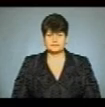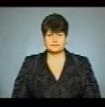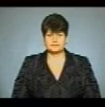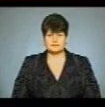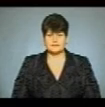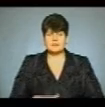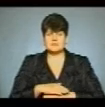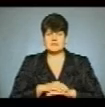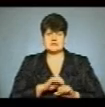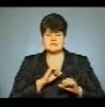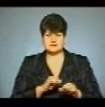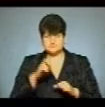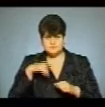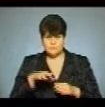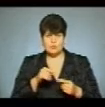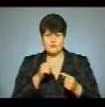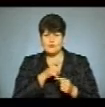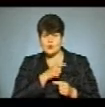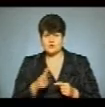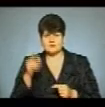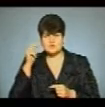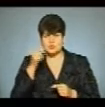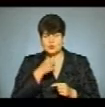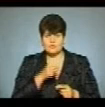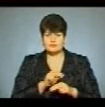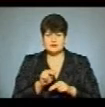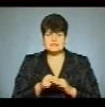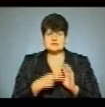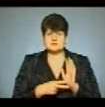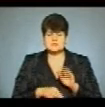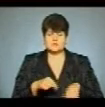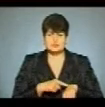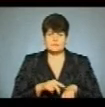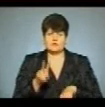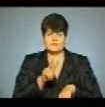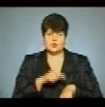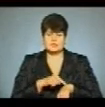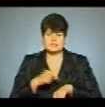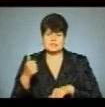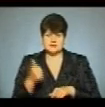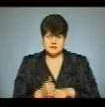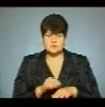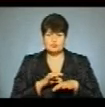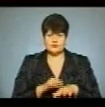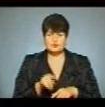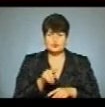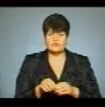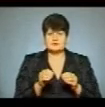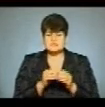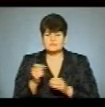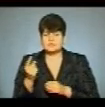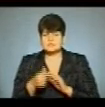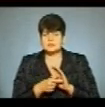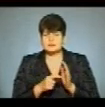Предмет захист вітчизни протягом навчального року в школі викладають 70 годин. По дві години на тиждень проводять його в 10-му та 11-му